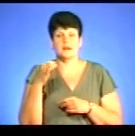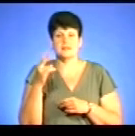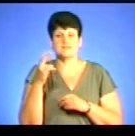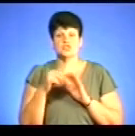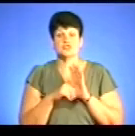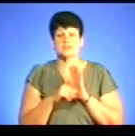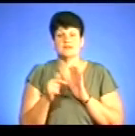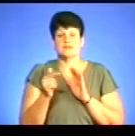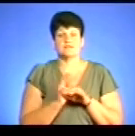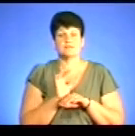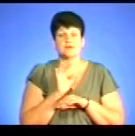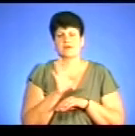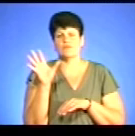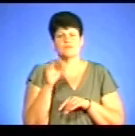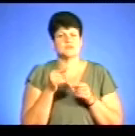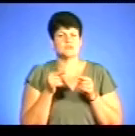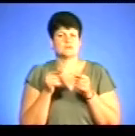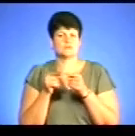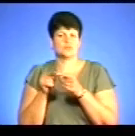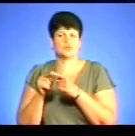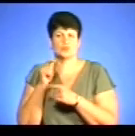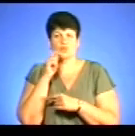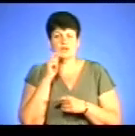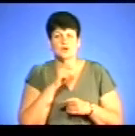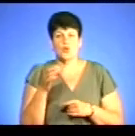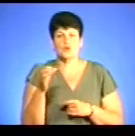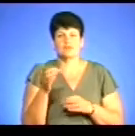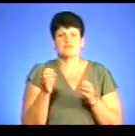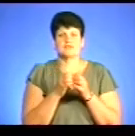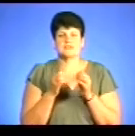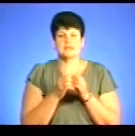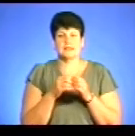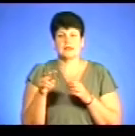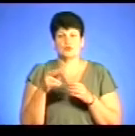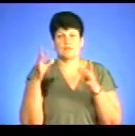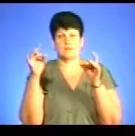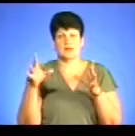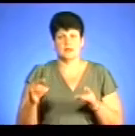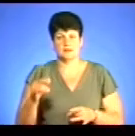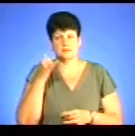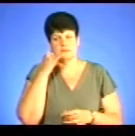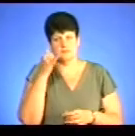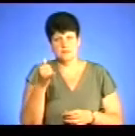гривень відправляє в усі точки України горілку у 10-літрових пакетах. Телефонуємо.